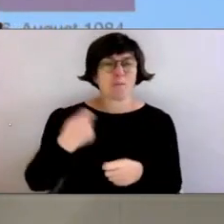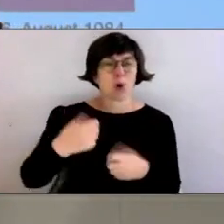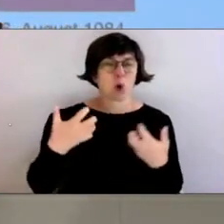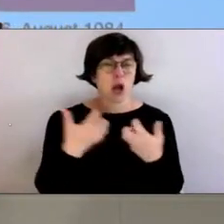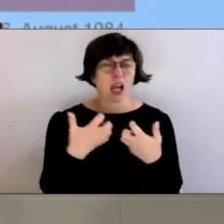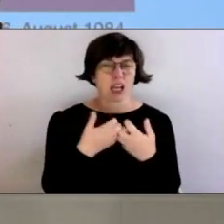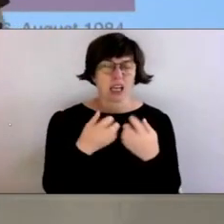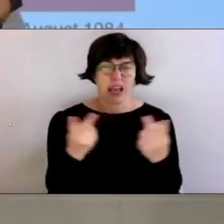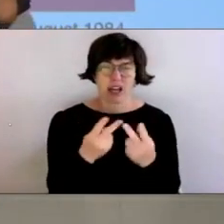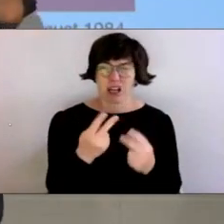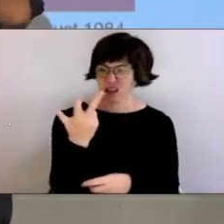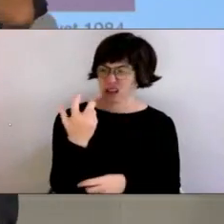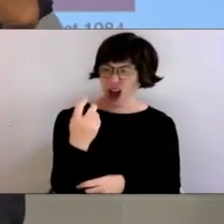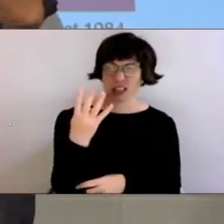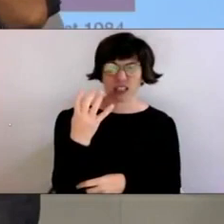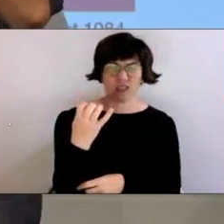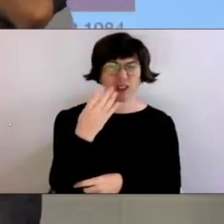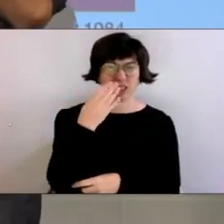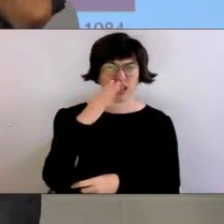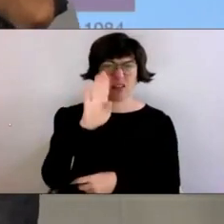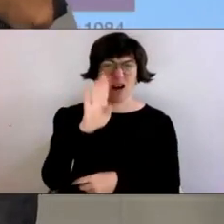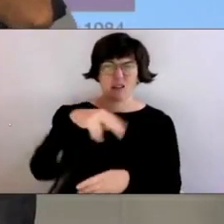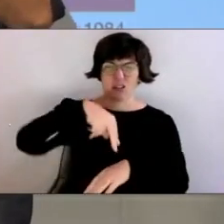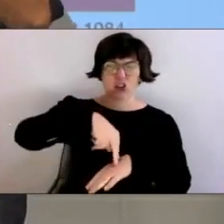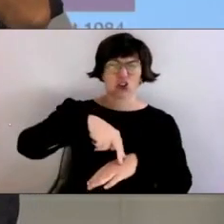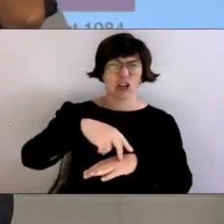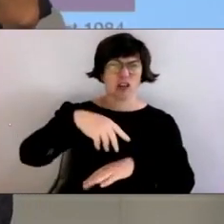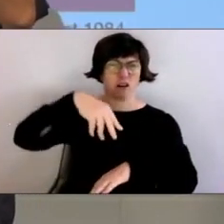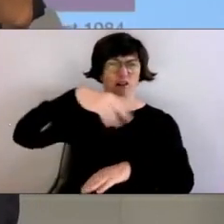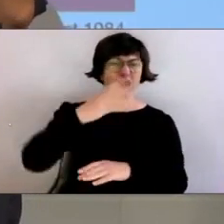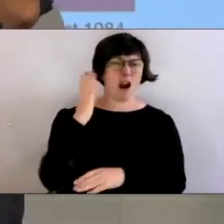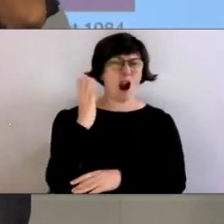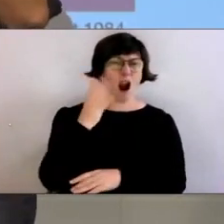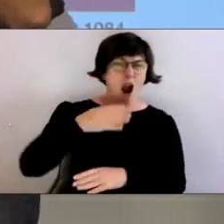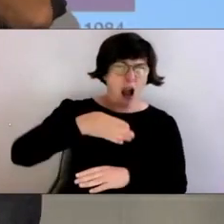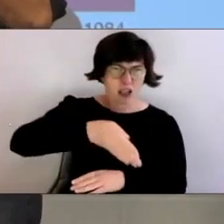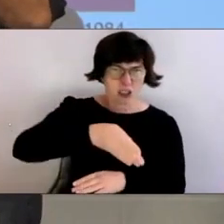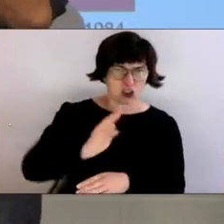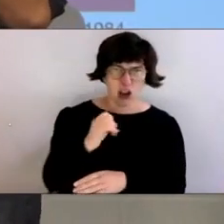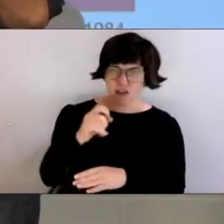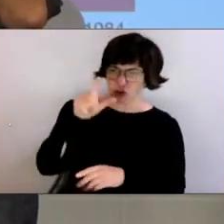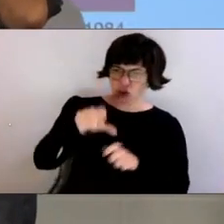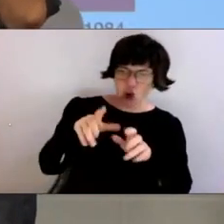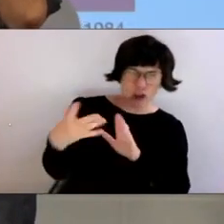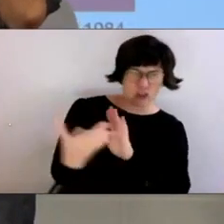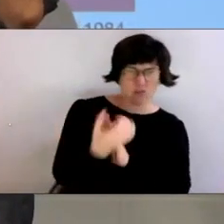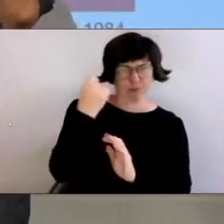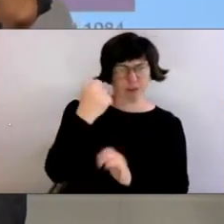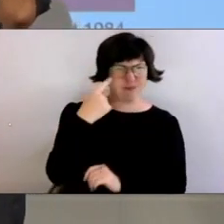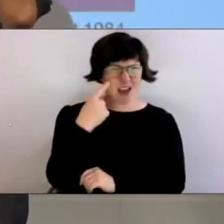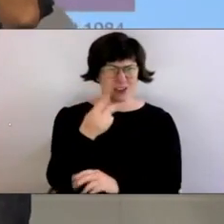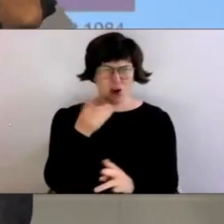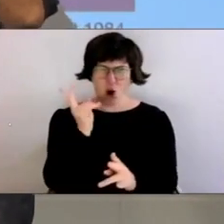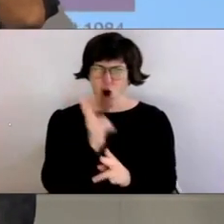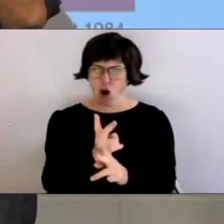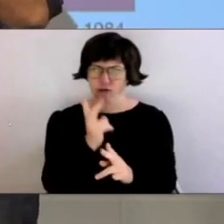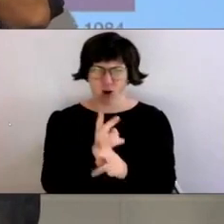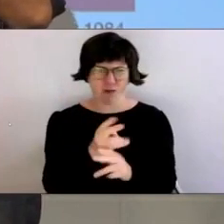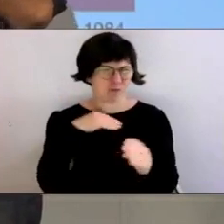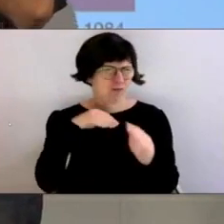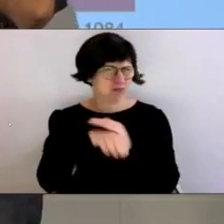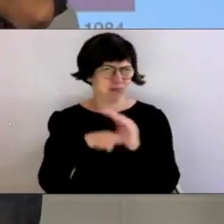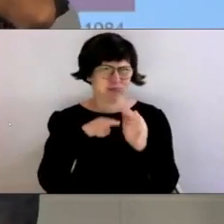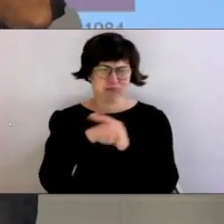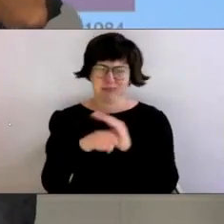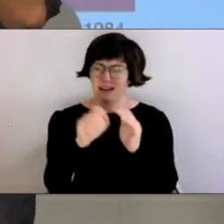40 bewaffnete Nazis an der Haltestelle standen und darauf warteten, irgendjemanden abfangen zu können. Ich weiß nicht, wie oft ich von Nazis weggerannt bin.